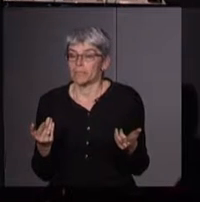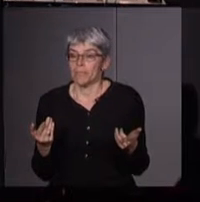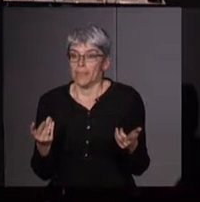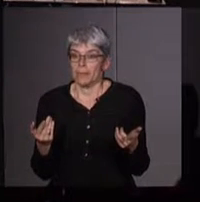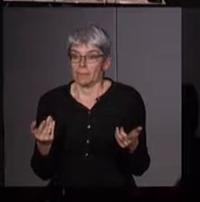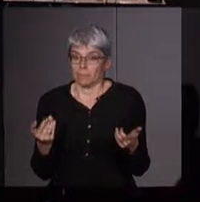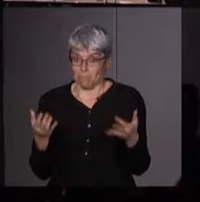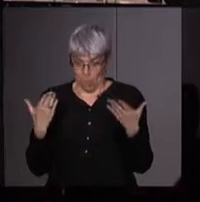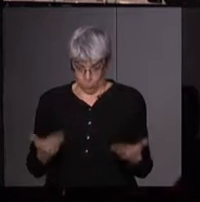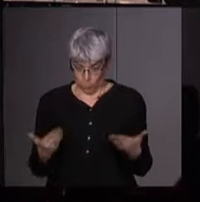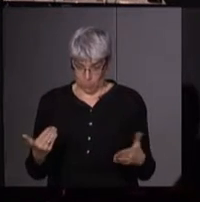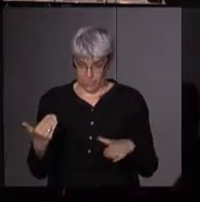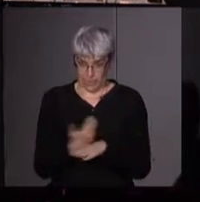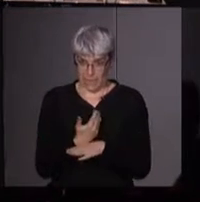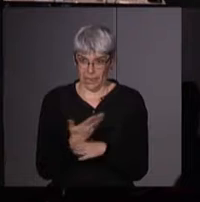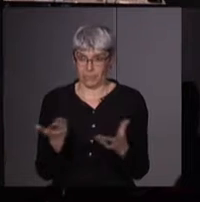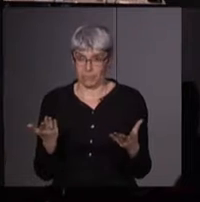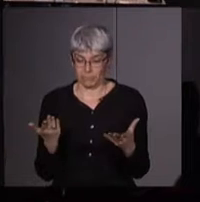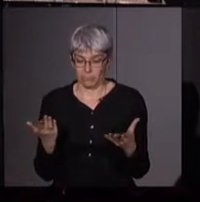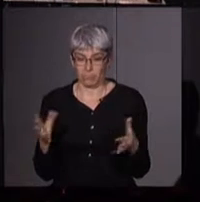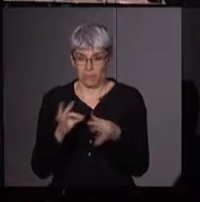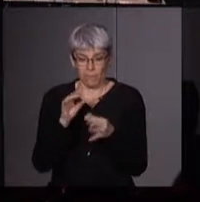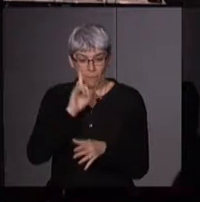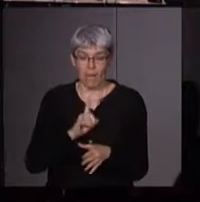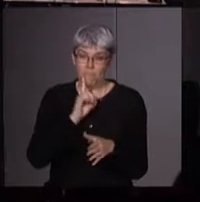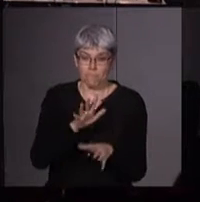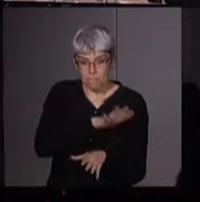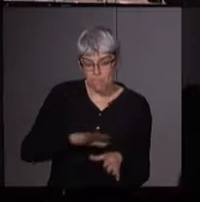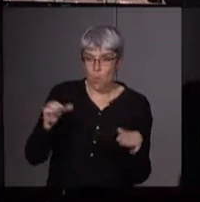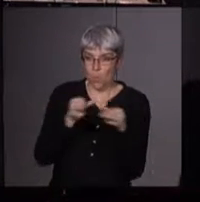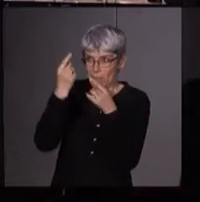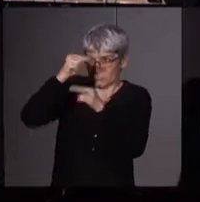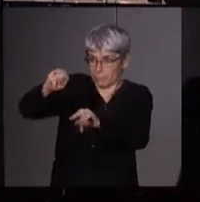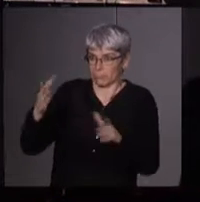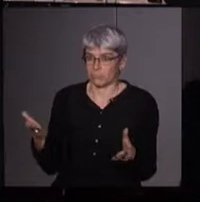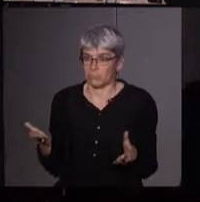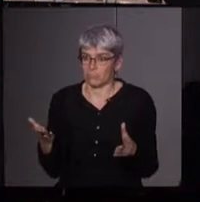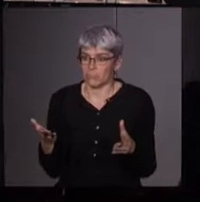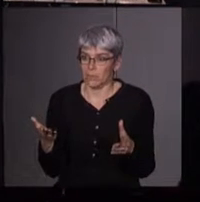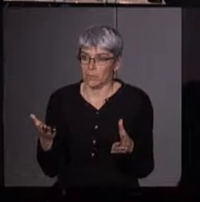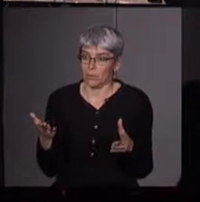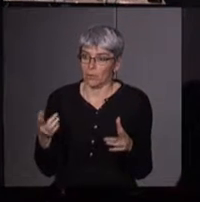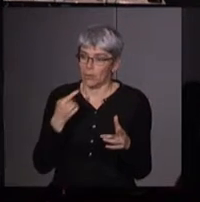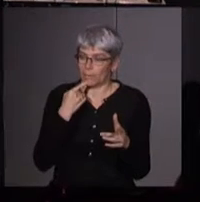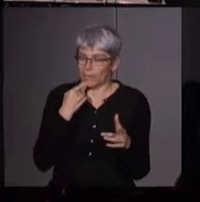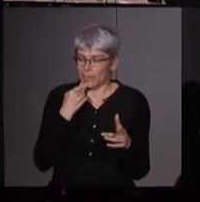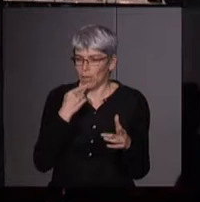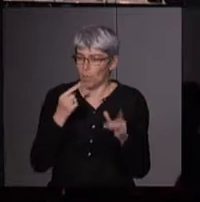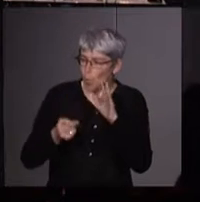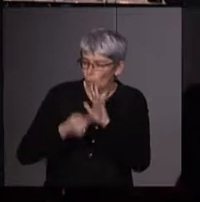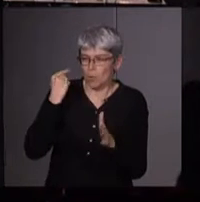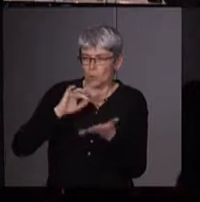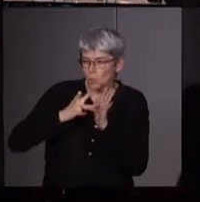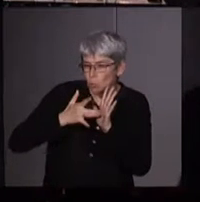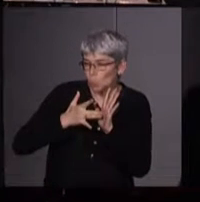c'est là-dedans qu'on se trouve. Et dans la jonction, ce que ces femmes vont revendiquer, c'est une régénération des écosystèmes,